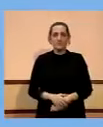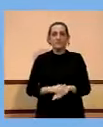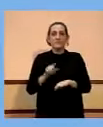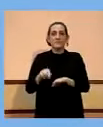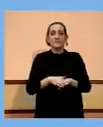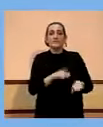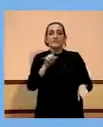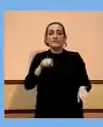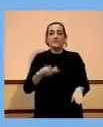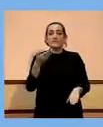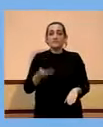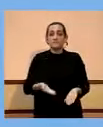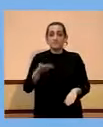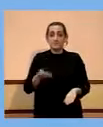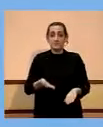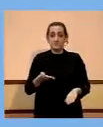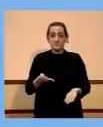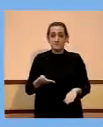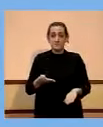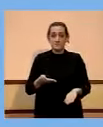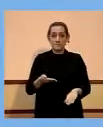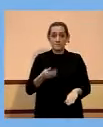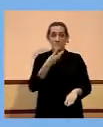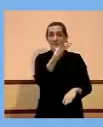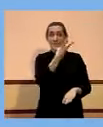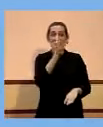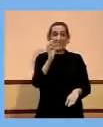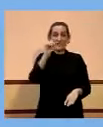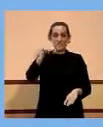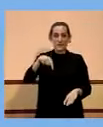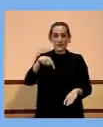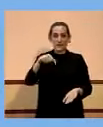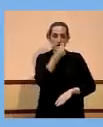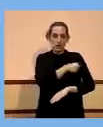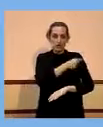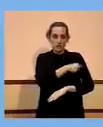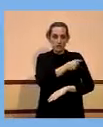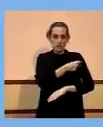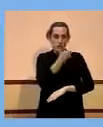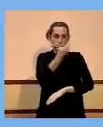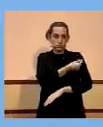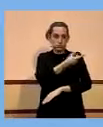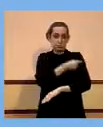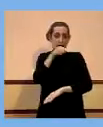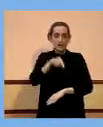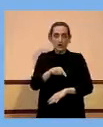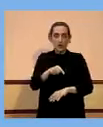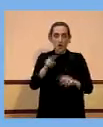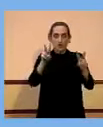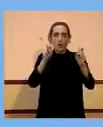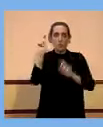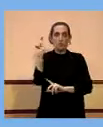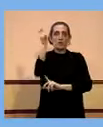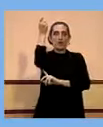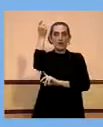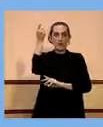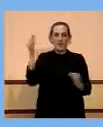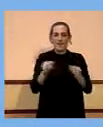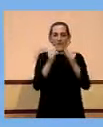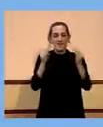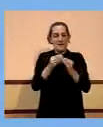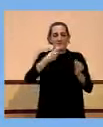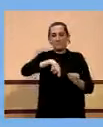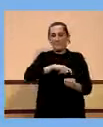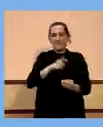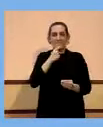darrere setmana més de 300.000 dosis administrades. Això és un nou rècord. Cada setmana ens agrada